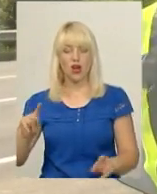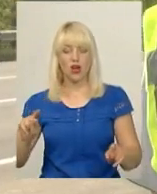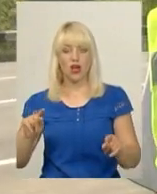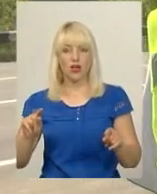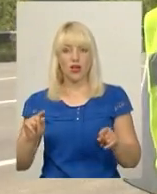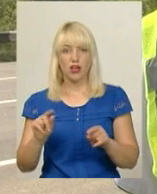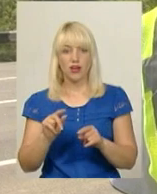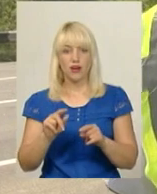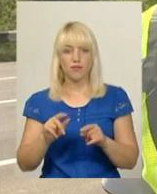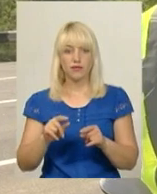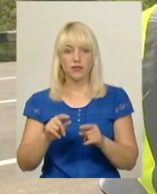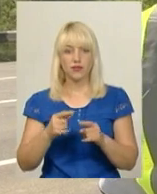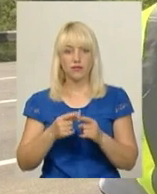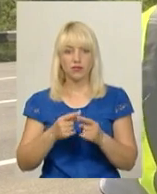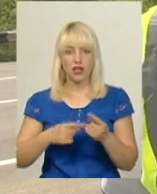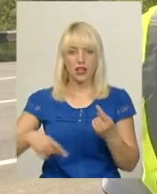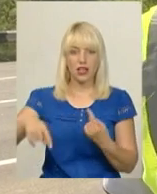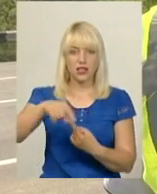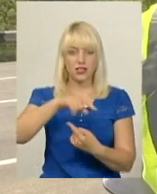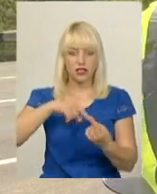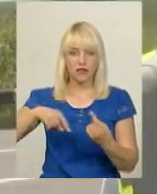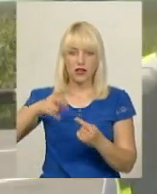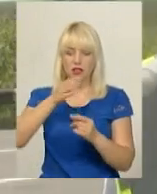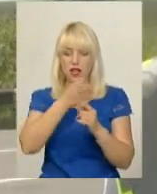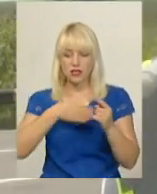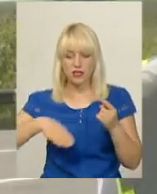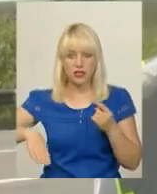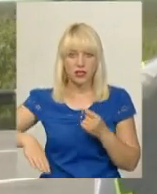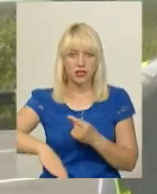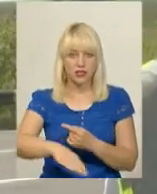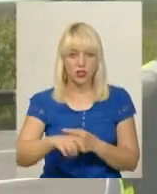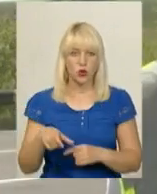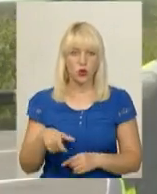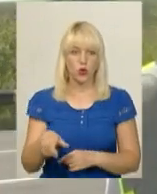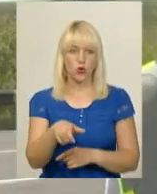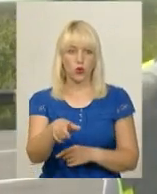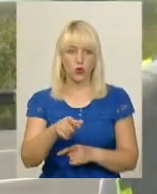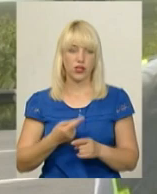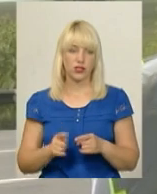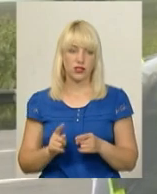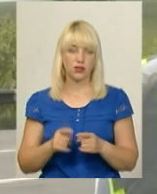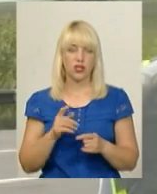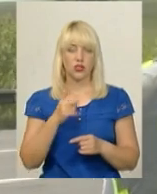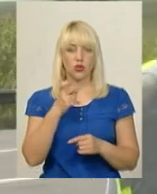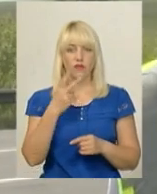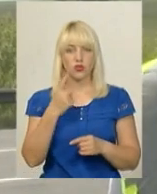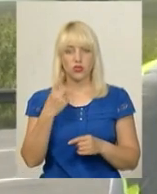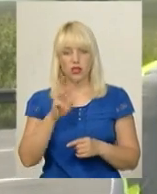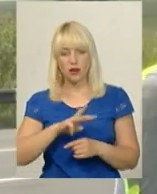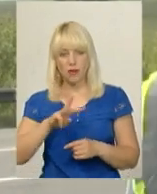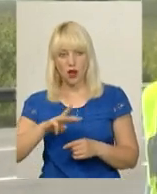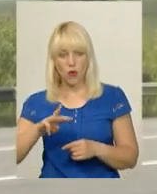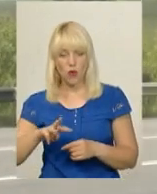кільцевої розв'язки на з'їзді на об'їздну дорогу. Коли ми даних збирали, вчора, позавчора це було 121 мільйон